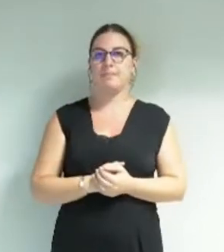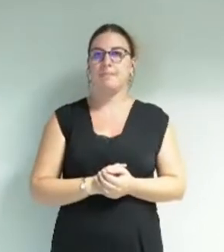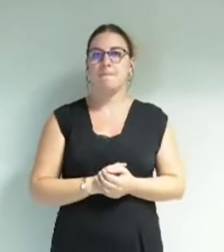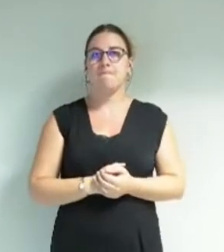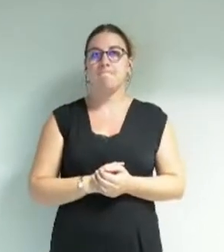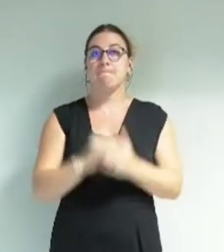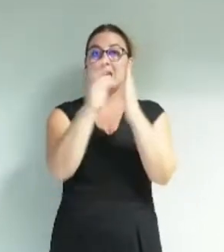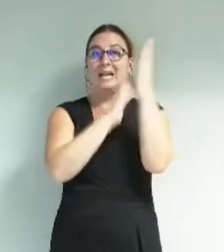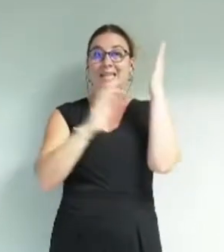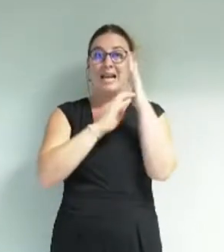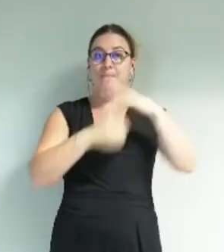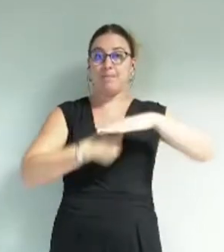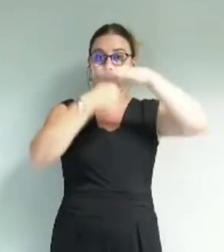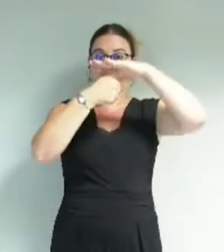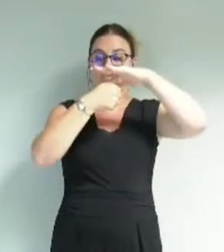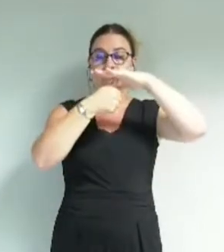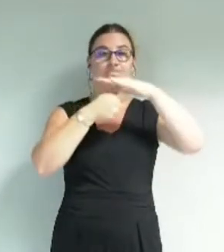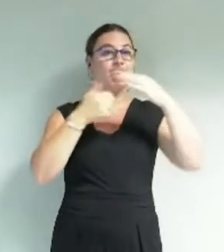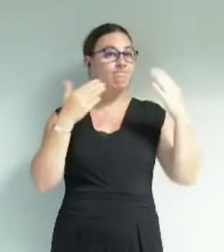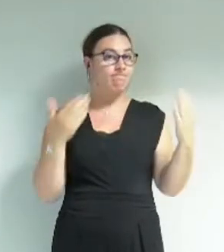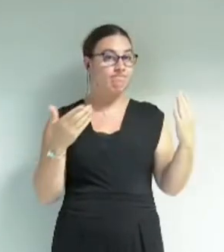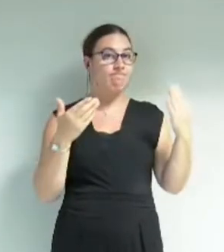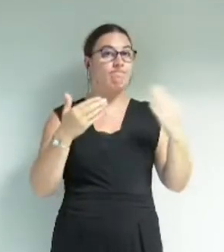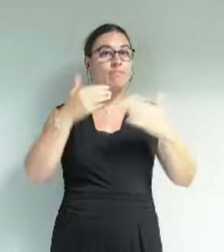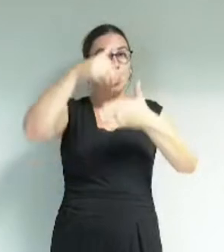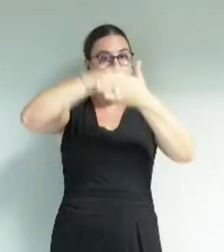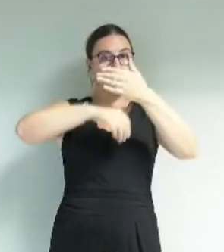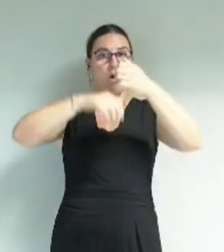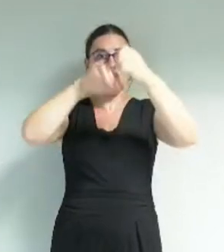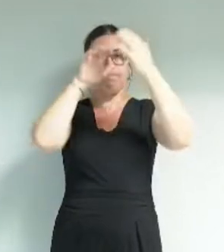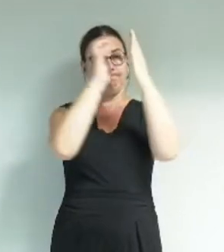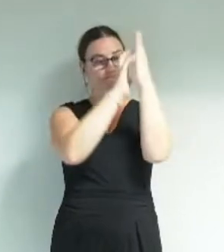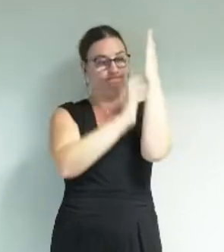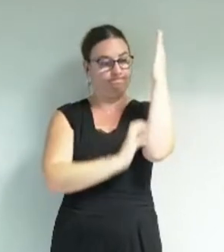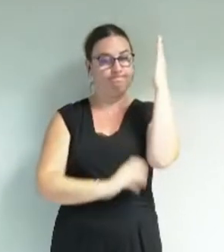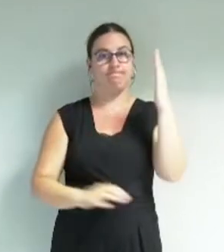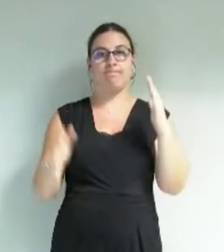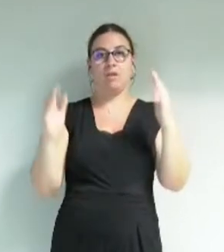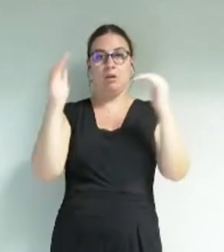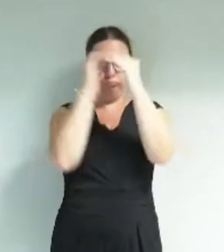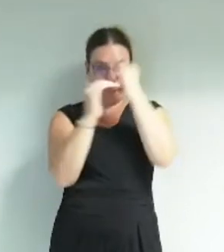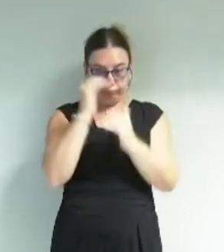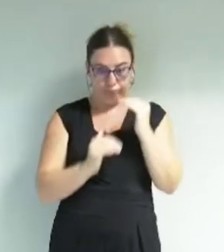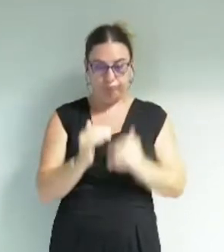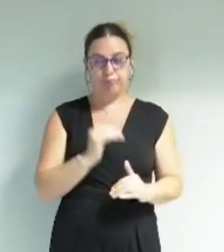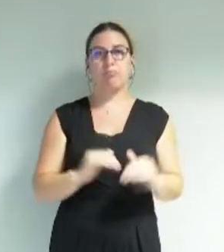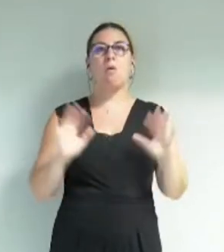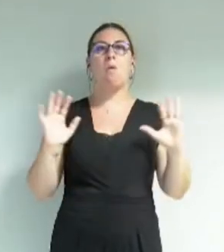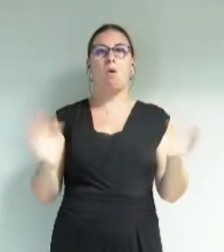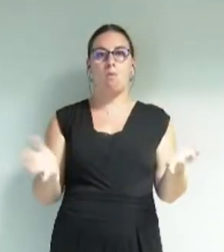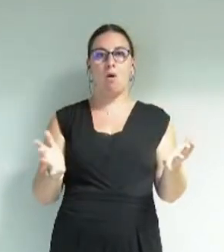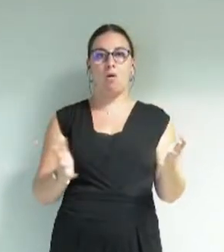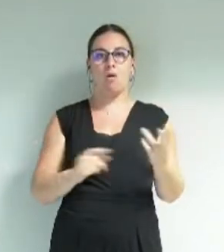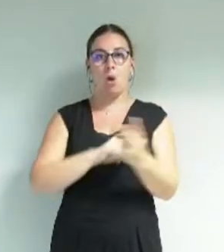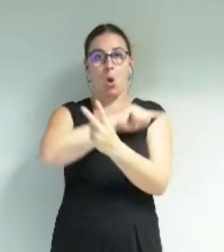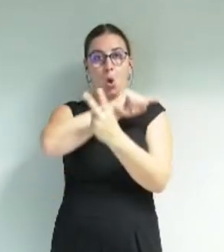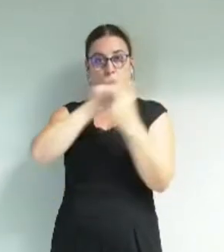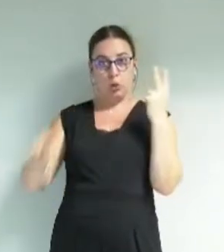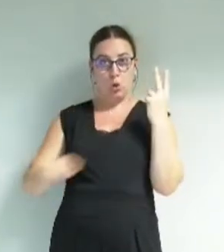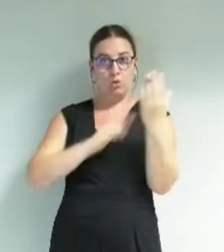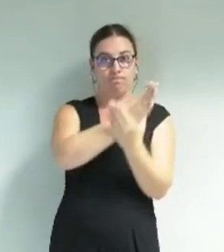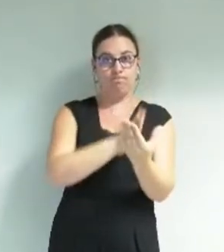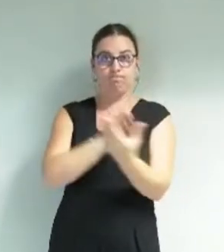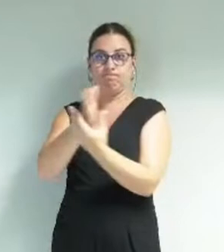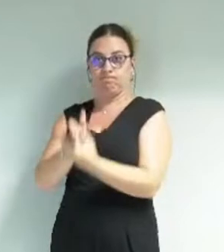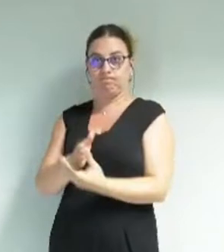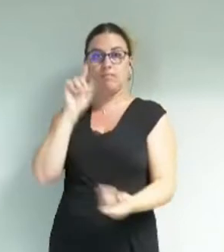Cette délibération cadre et la façon dont elle est constituée et dont elle a été élaborée reposent sur ces deux champs d'intervention de